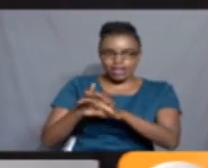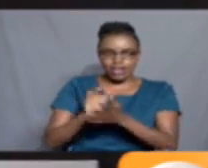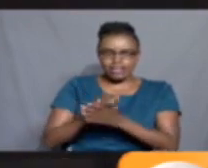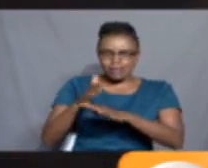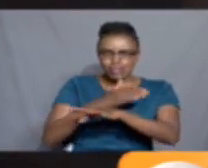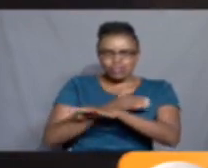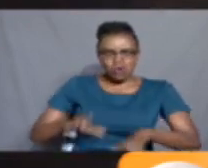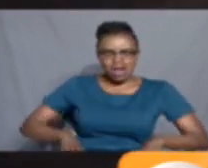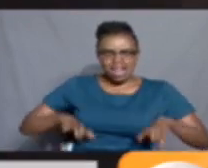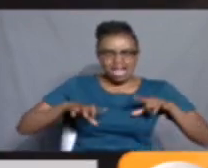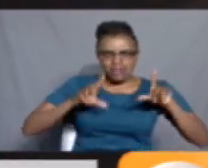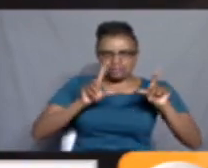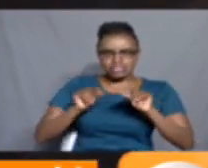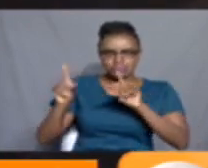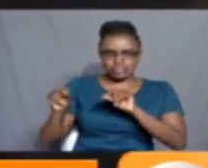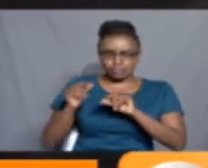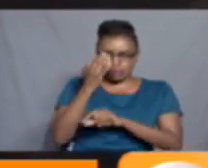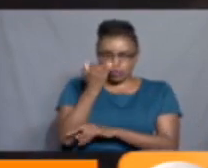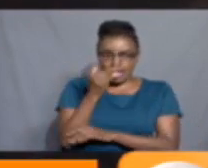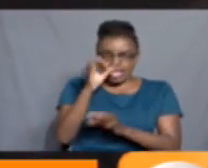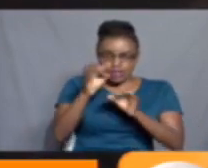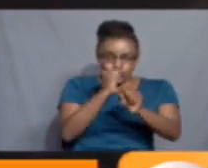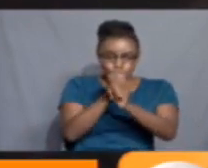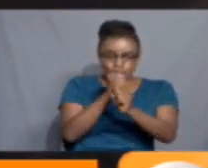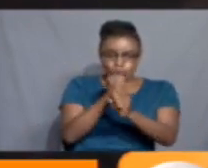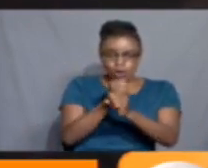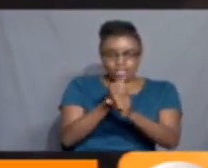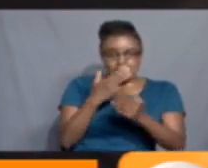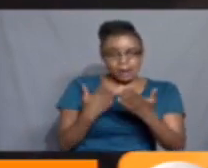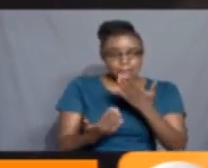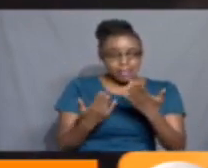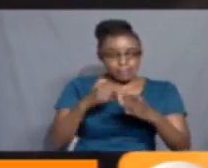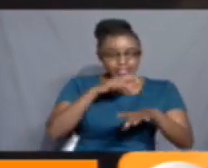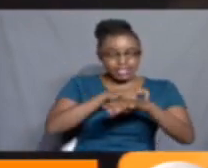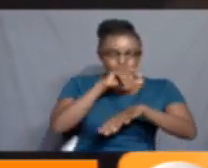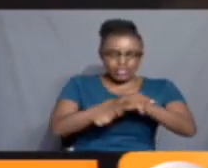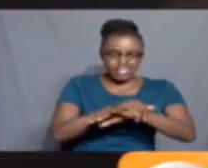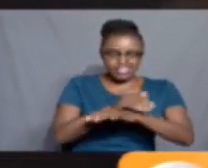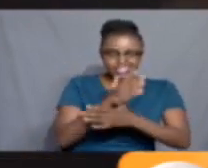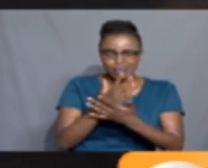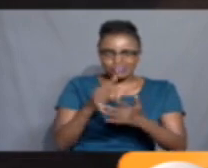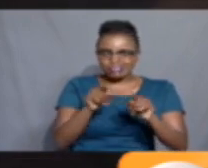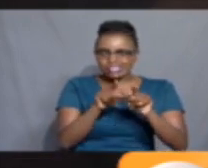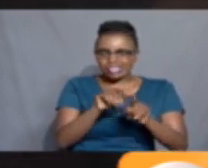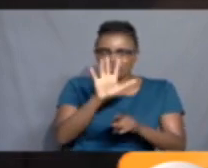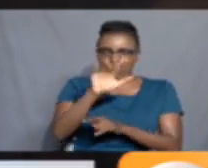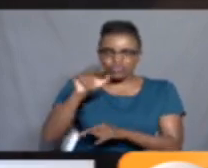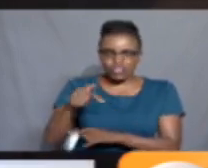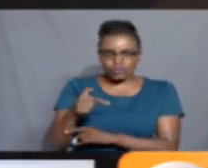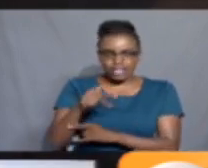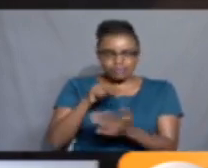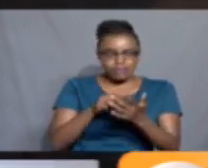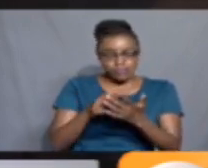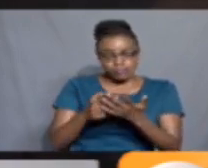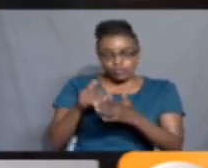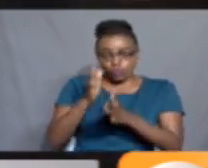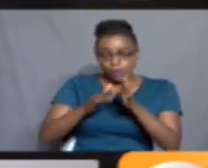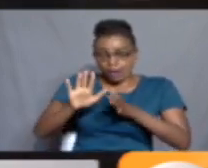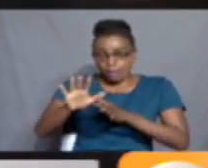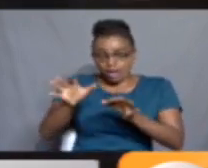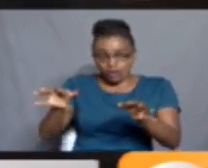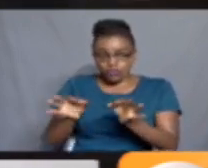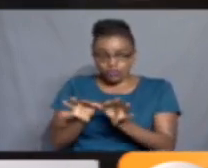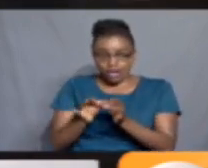ilikuwa chini kabisa Julabda kama ulikuwa nafanya kazi yata labda ukipata kitu kama ilfutano Imekupanga imepanga na familia yako